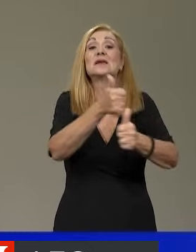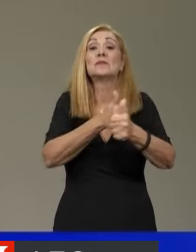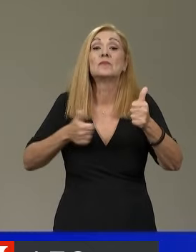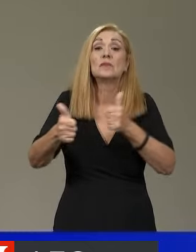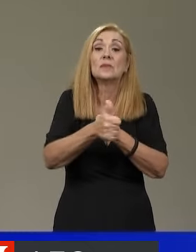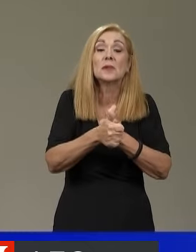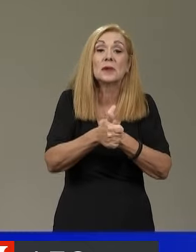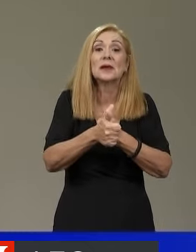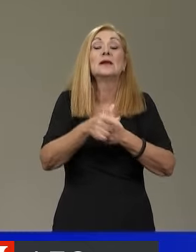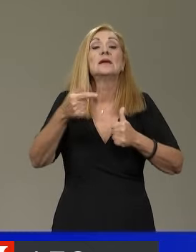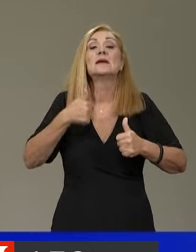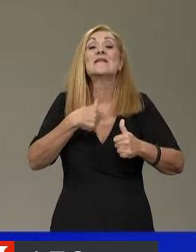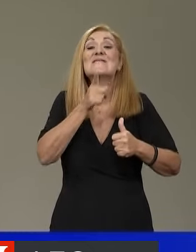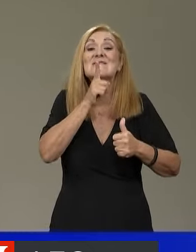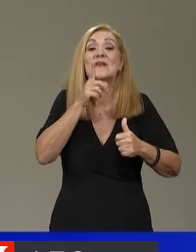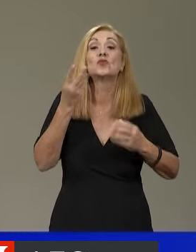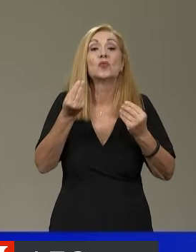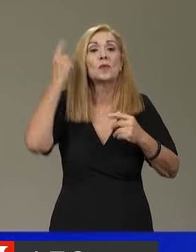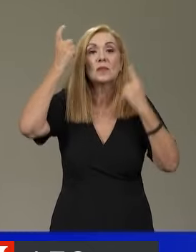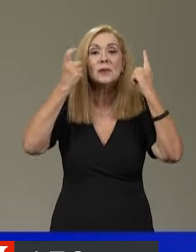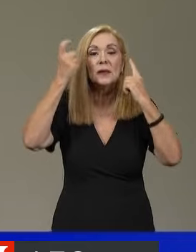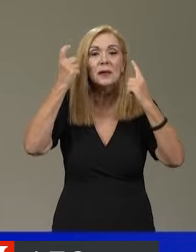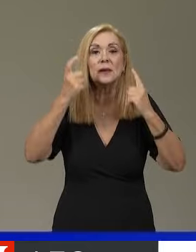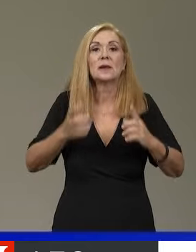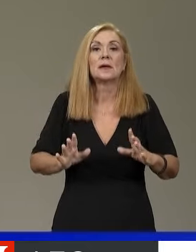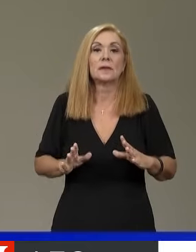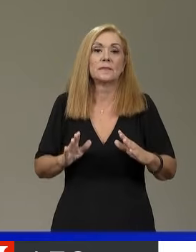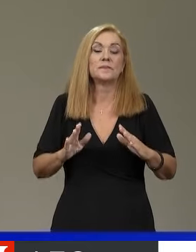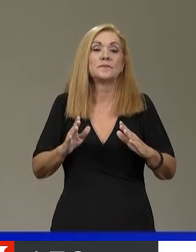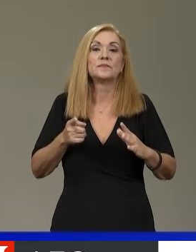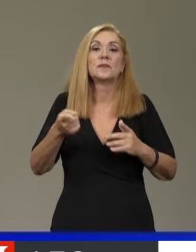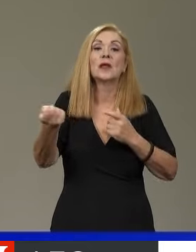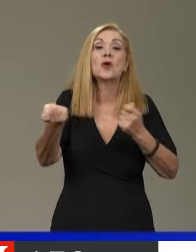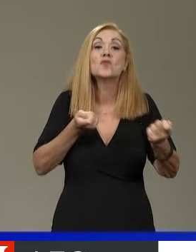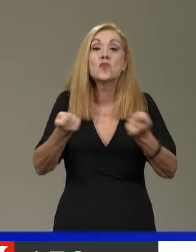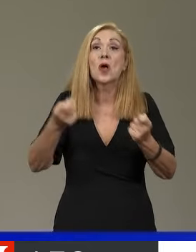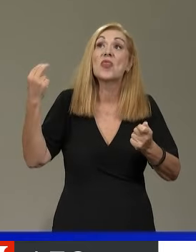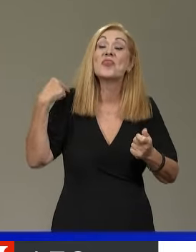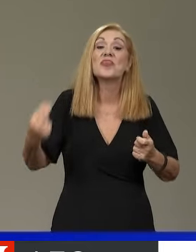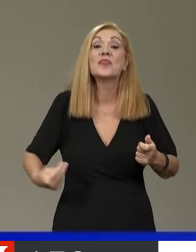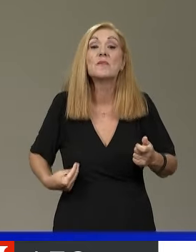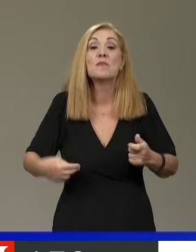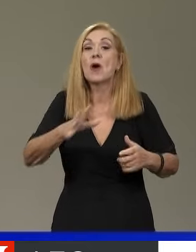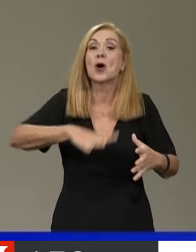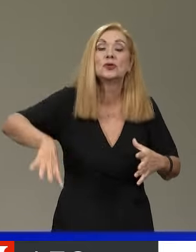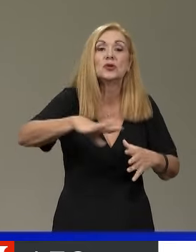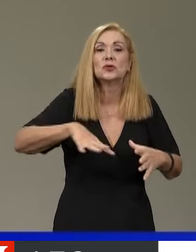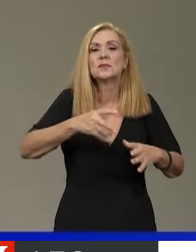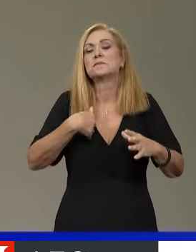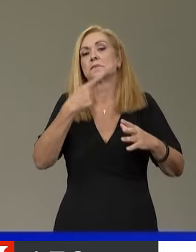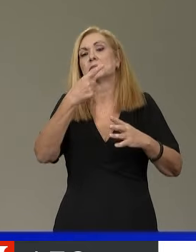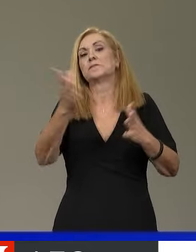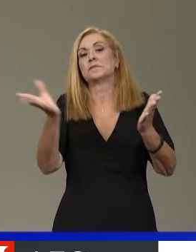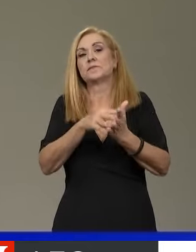με την παραπάνω αντίληψη, είναι και η ισορροπημένη οργάνωση του δημοσίου χώρου. Ανοίγω παρένθεση.